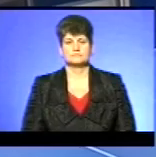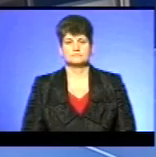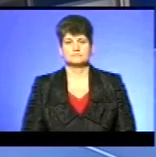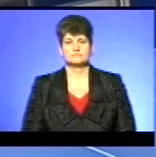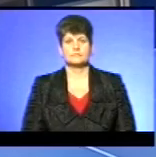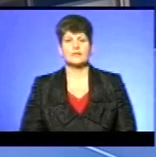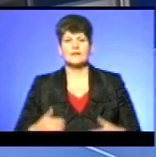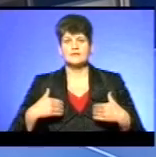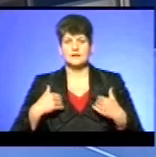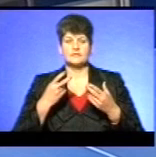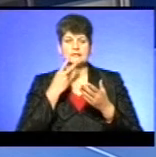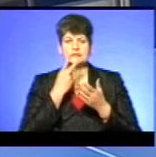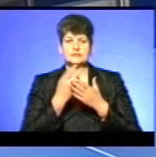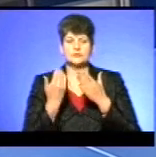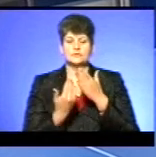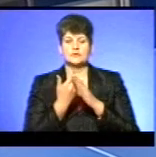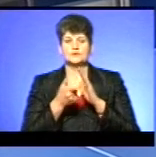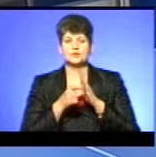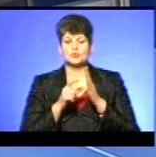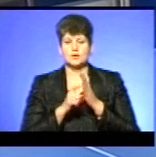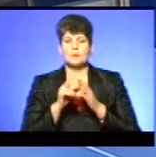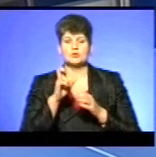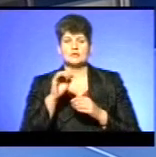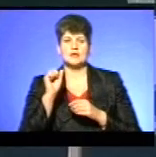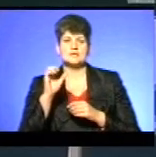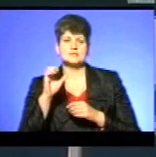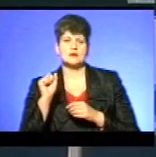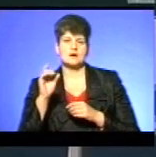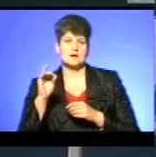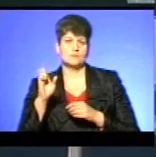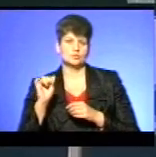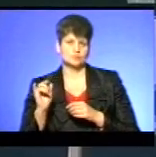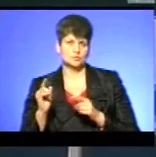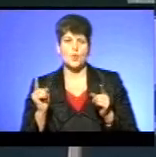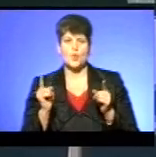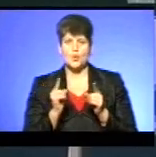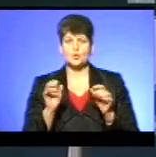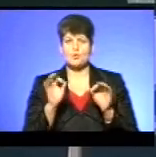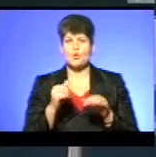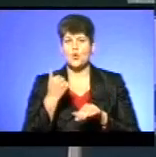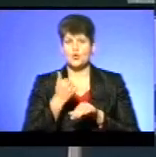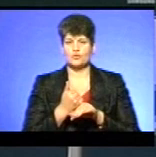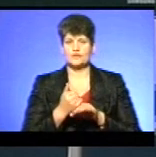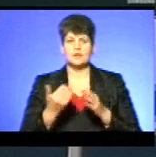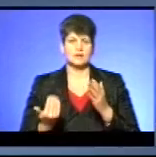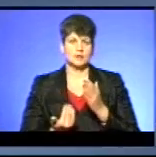Вітаю, ви дивитесь новини у студії Богдана Сарабун. Коротко про головні події.